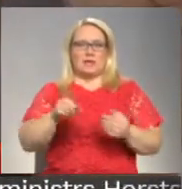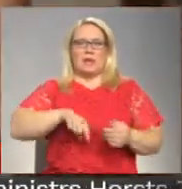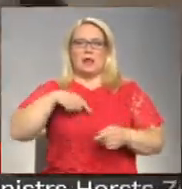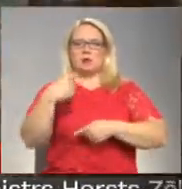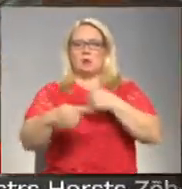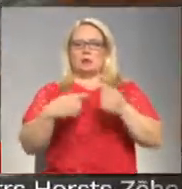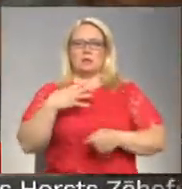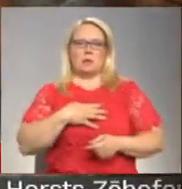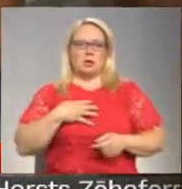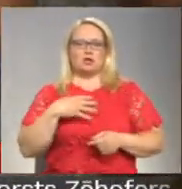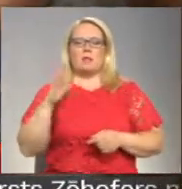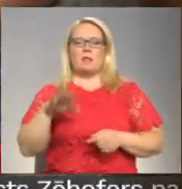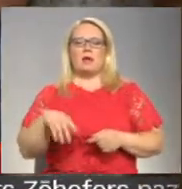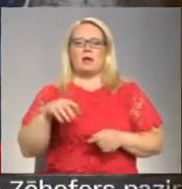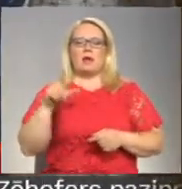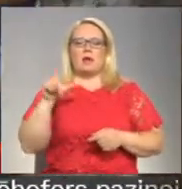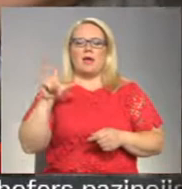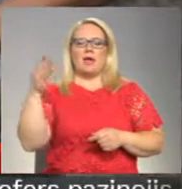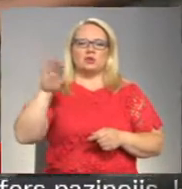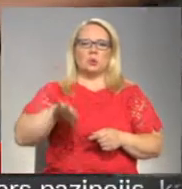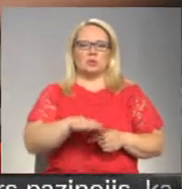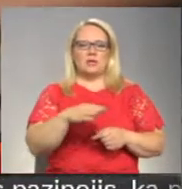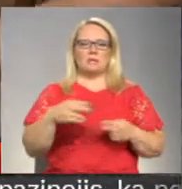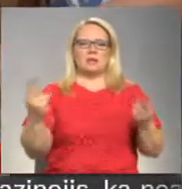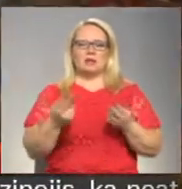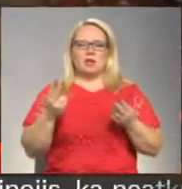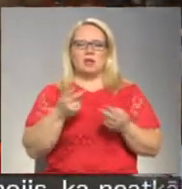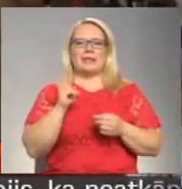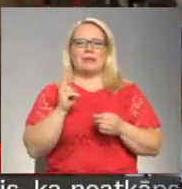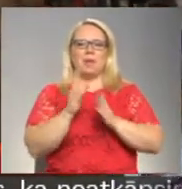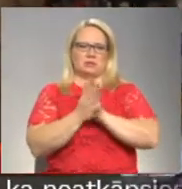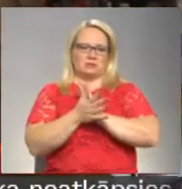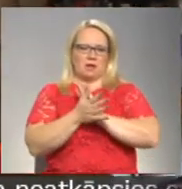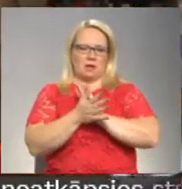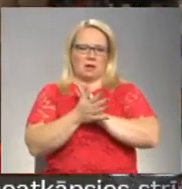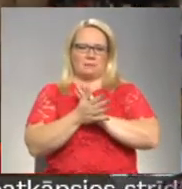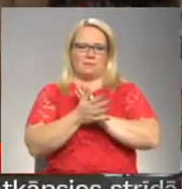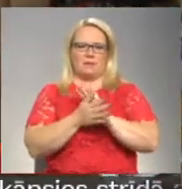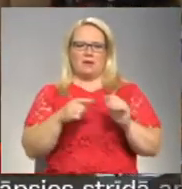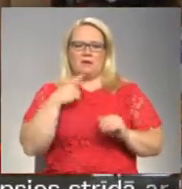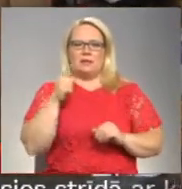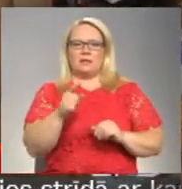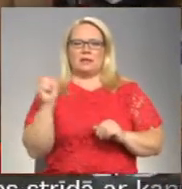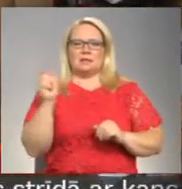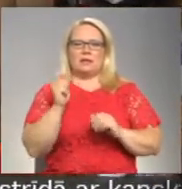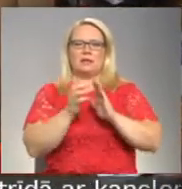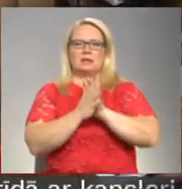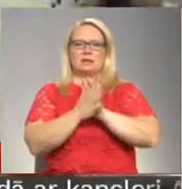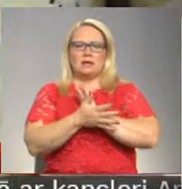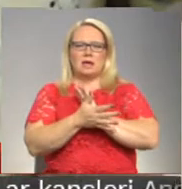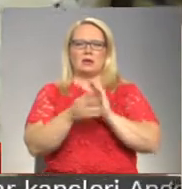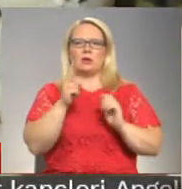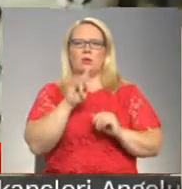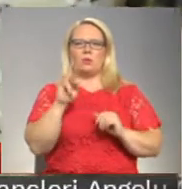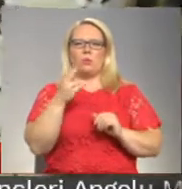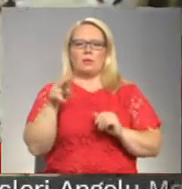nepieciešams, lai skurzemes tradicionālajam ķimeņu sieram. Es varu cilvēt aizītīgo cieto sieru, zilo sieru, saka, kūdais sierus vēl saka.